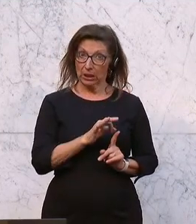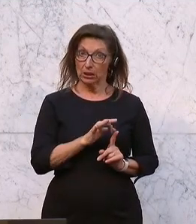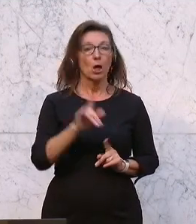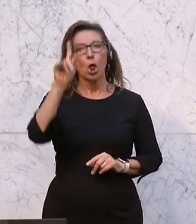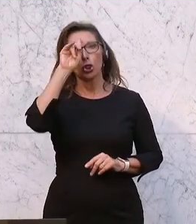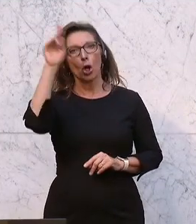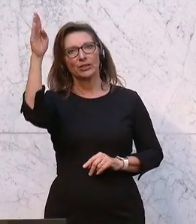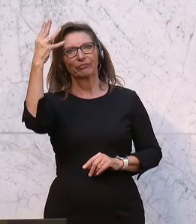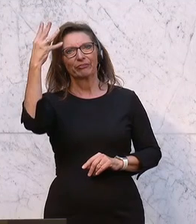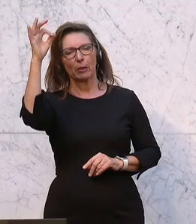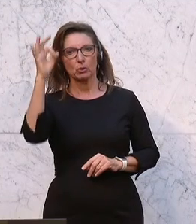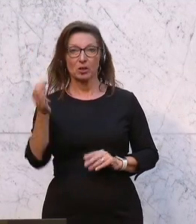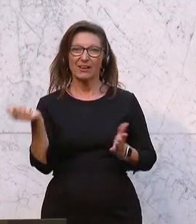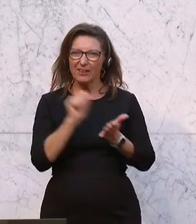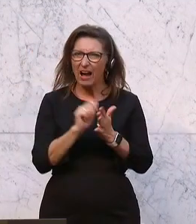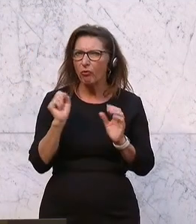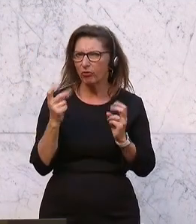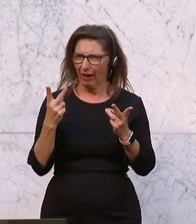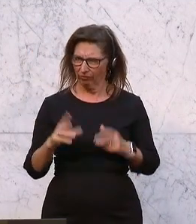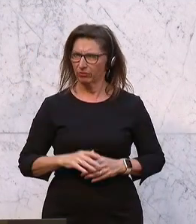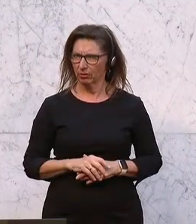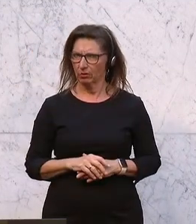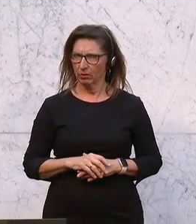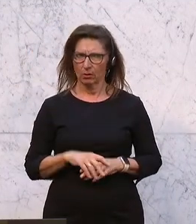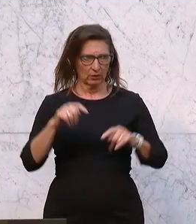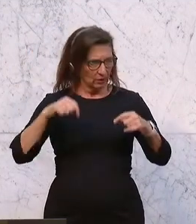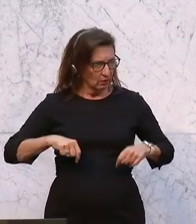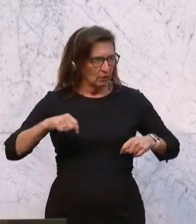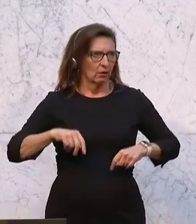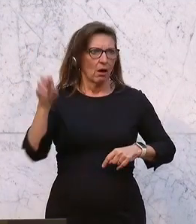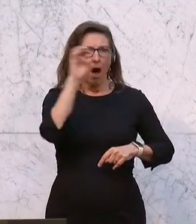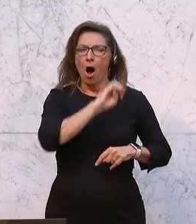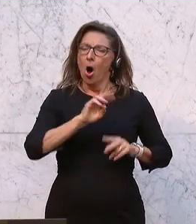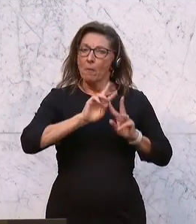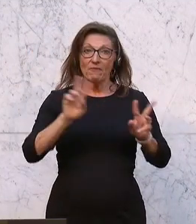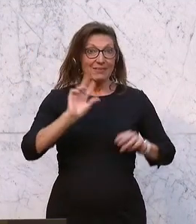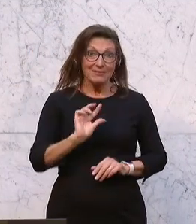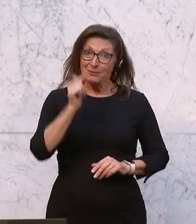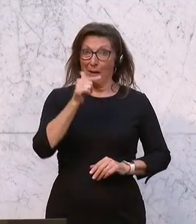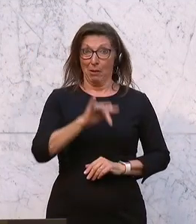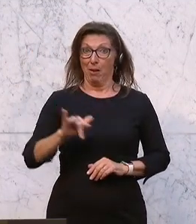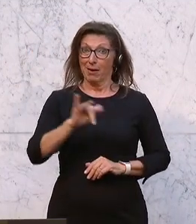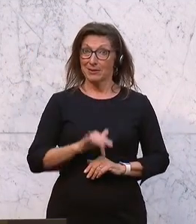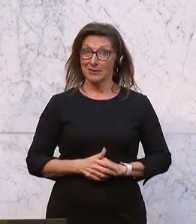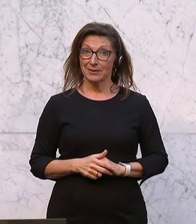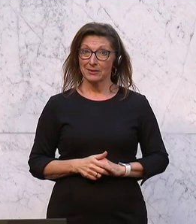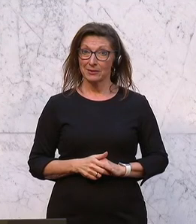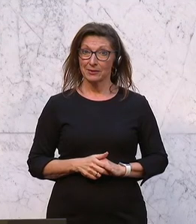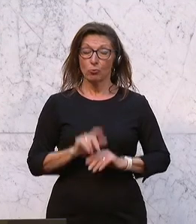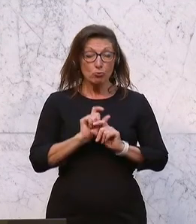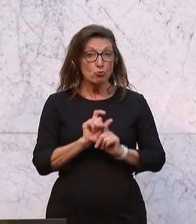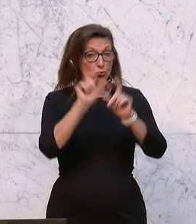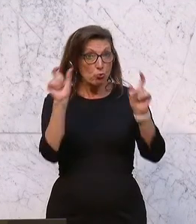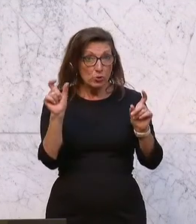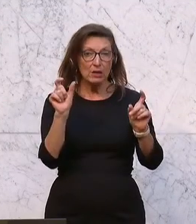Bei der Kaufkraft des Haushaltes sind wir europaweit an zweiter Stelle. Und die Verschuldung